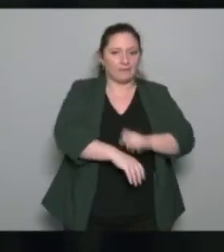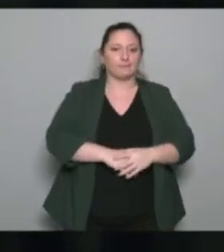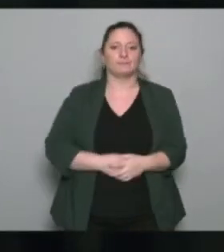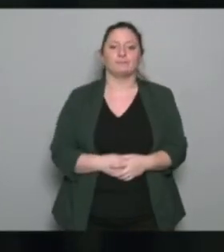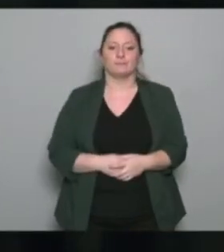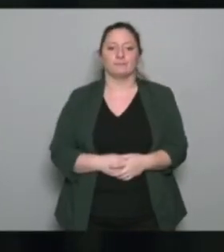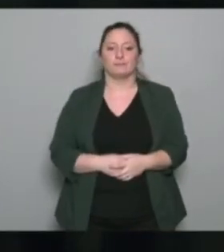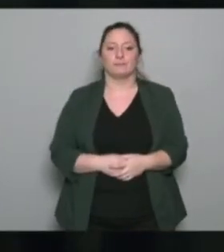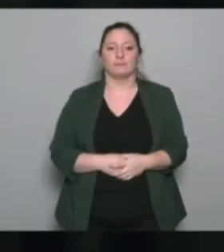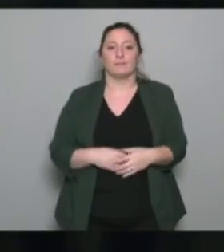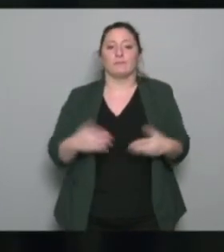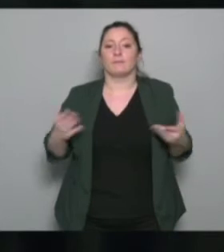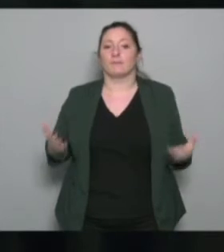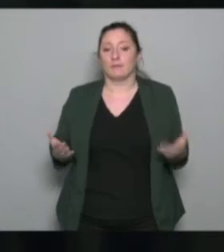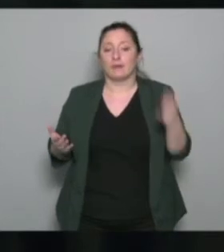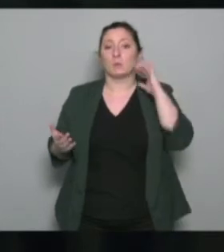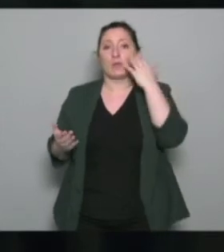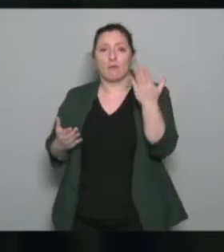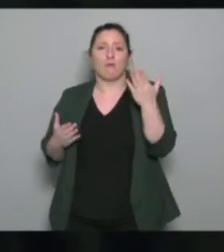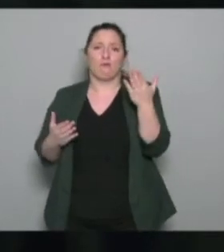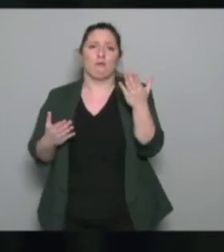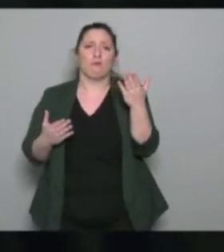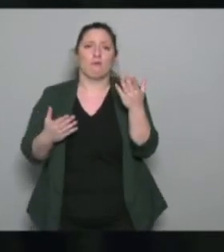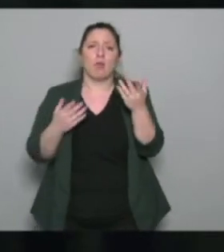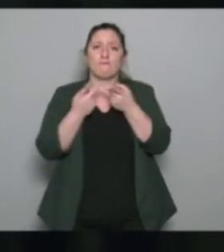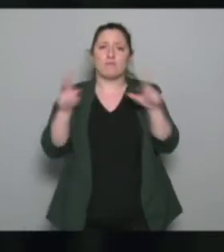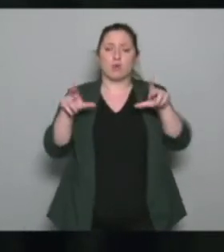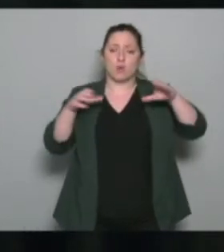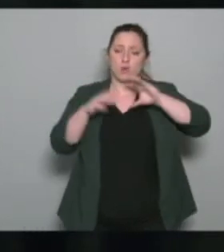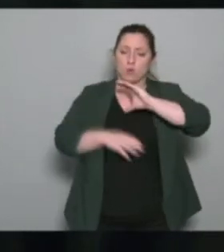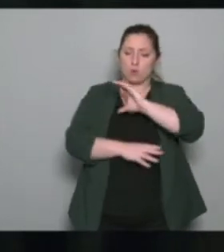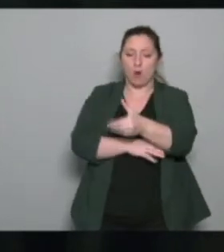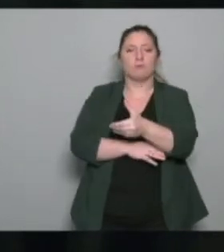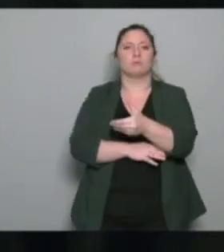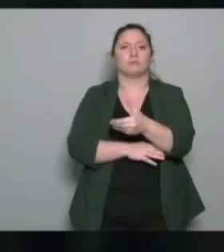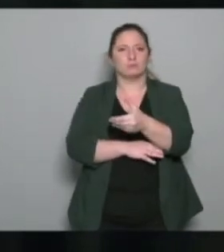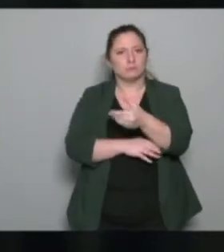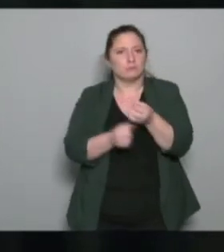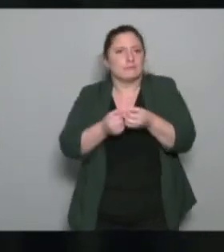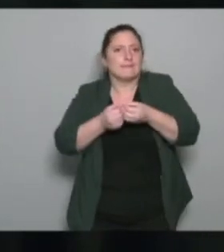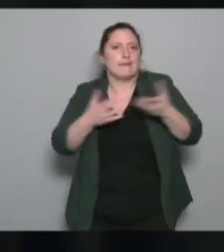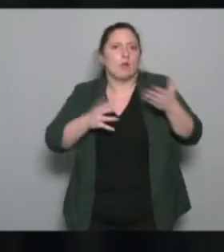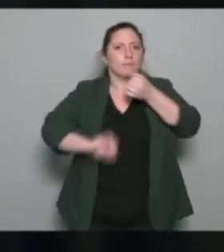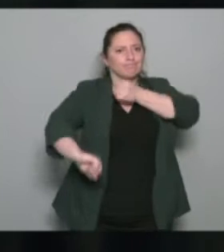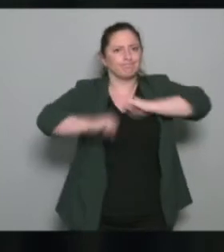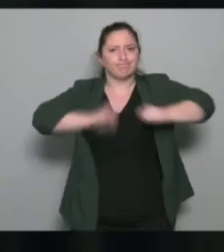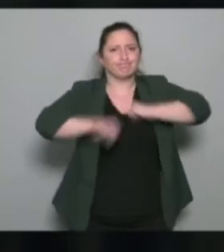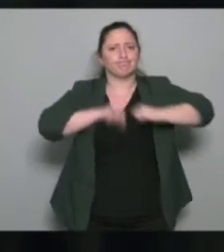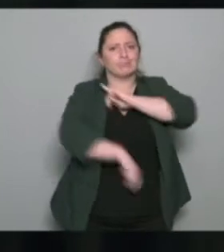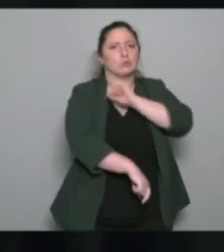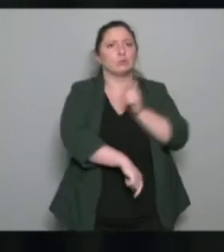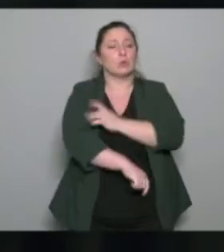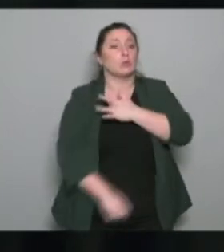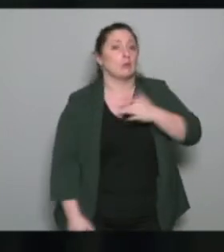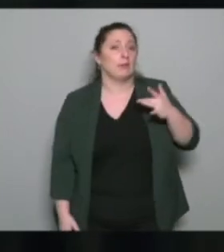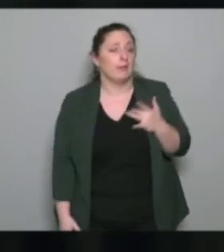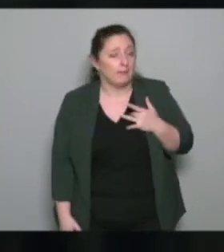Donc, si aujourd'hui, la collectivité de Caen a fait le choix de développer beaucoup d'actions en matière de sport santé, il